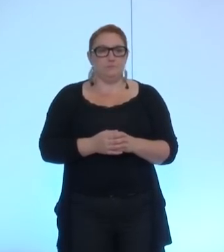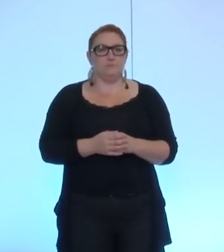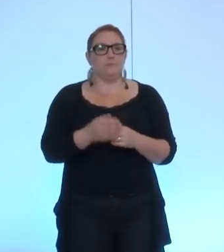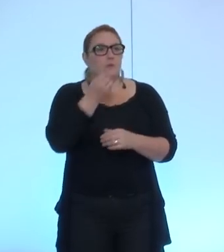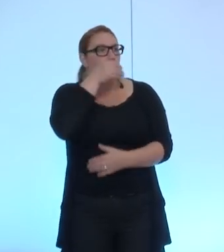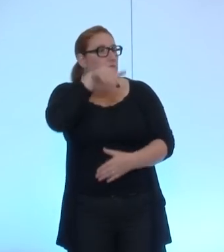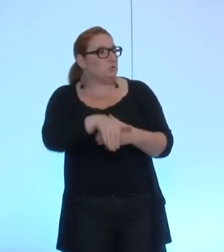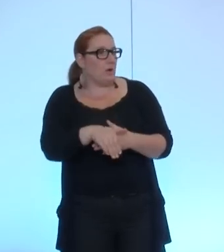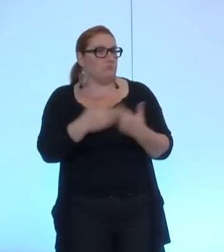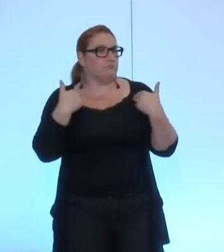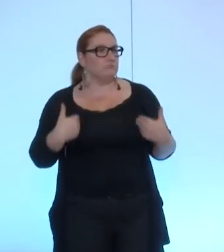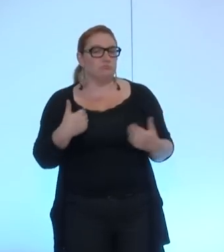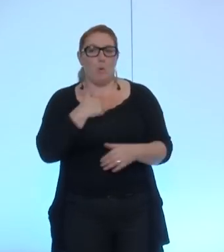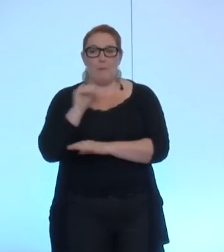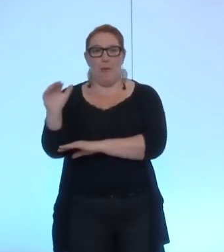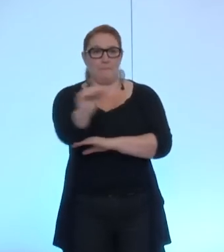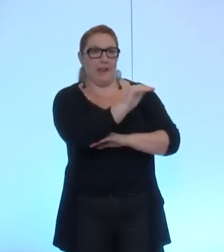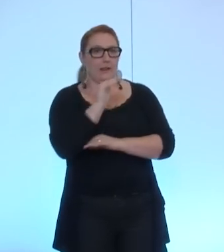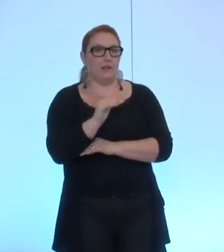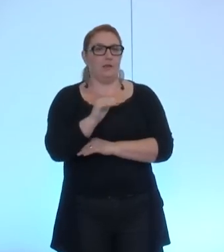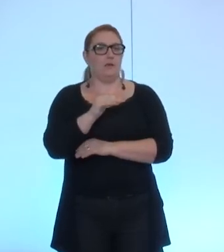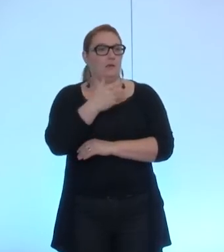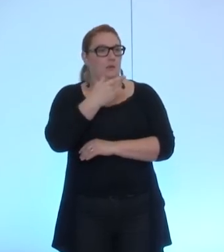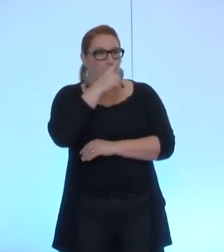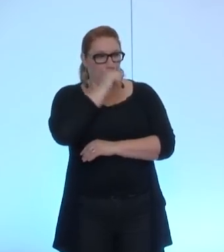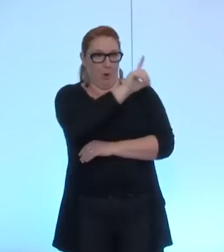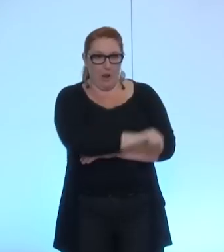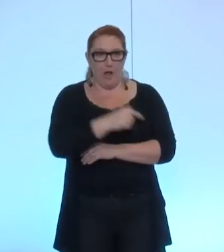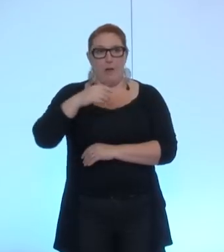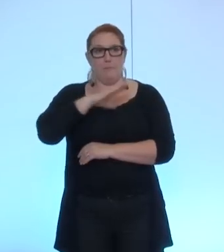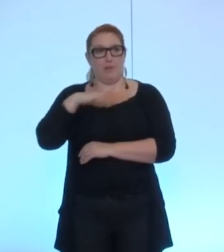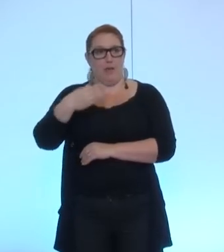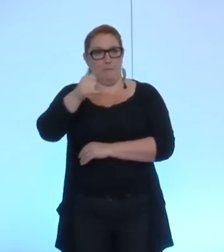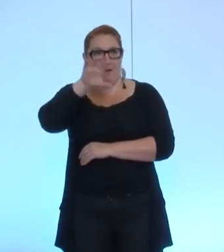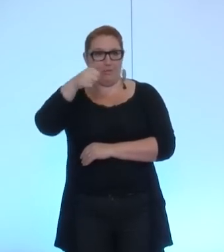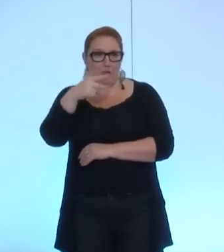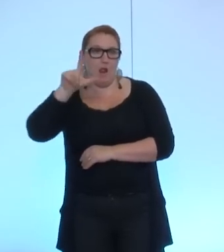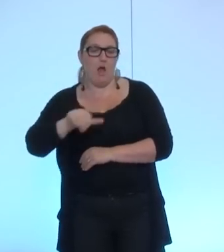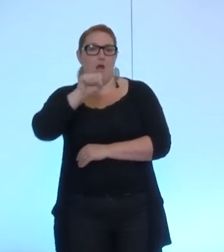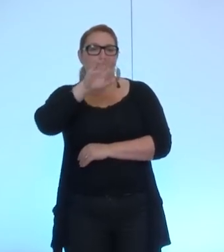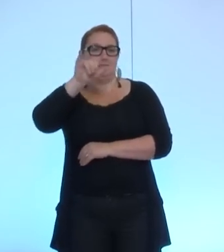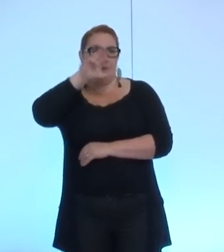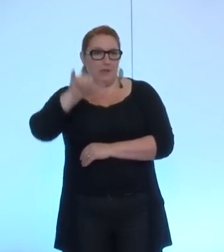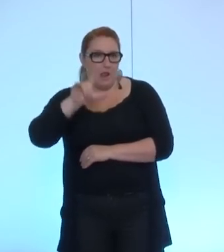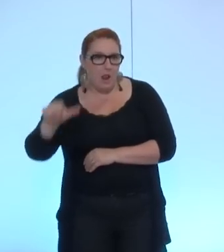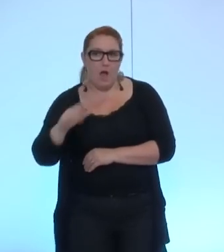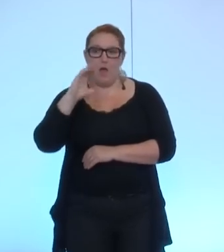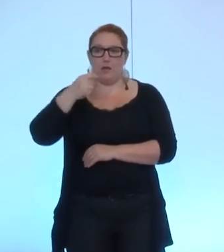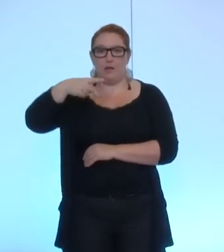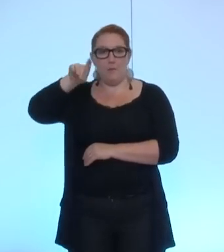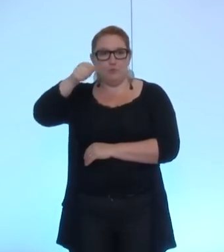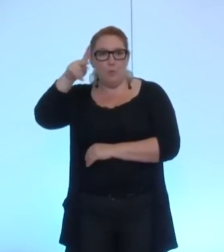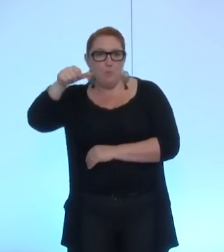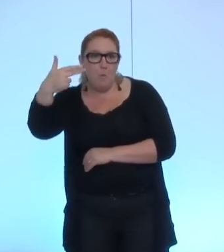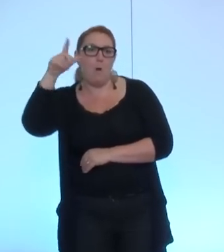Bonsoir à tous, je vais donc procéder à l'appel. Donc, Eric Piolle est là, Elisa Martin est là, Hakim Sabri est là, Cap de